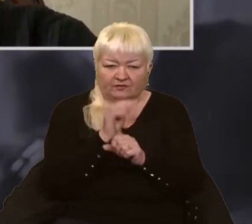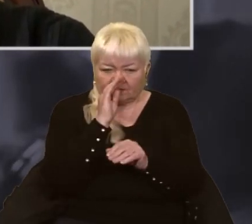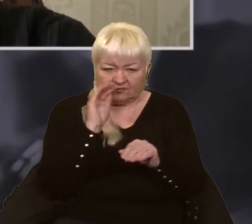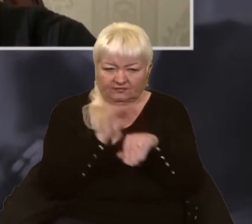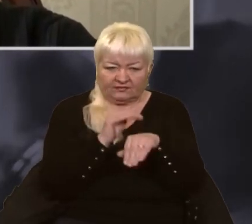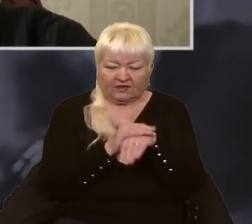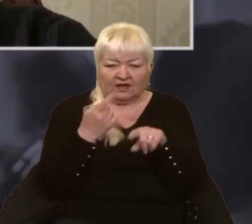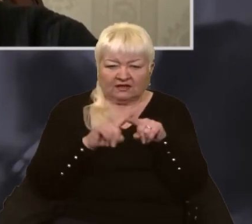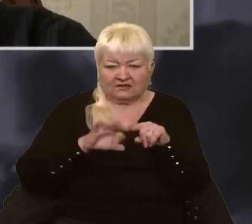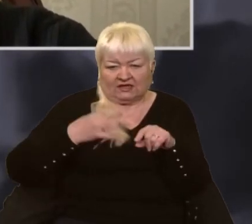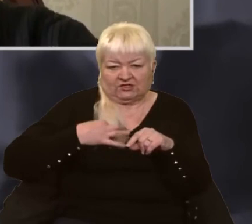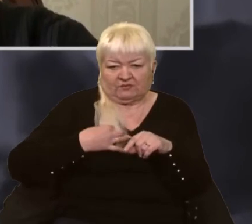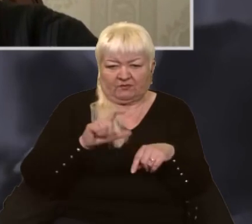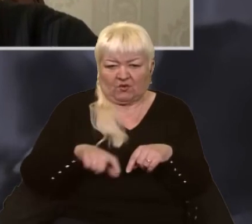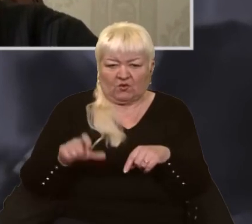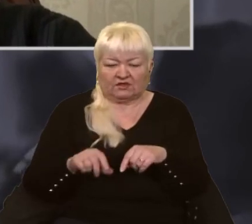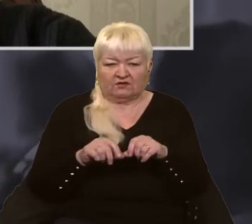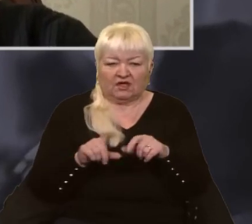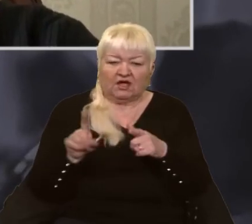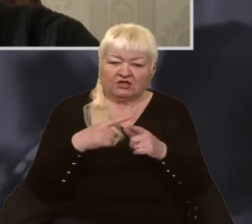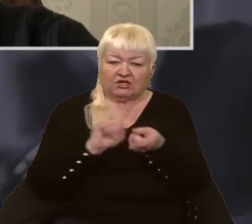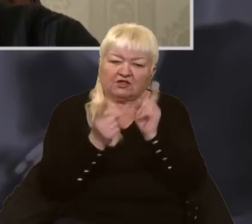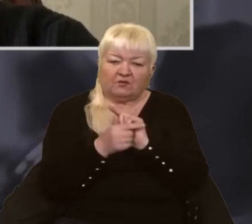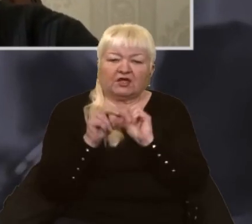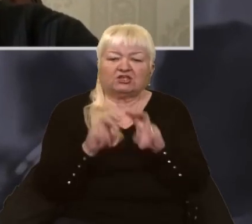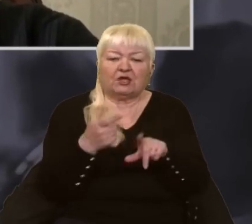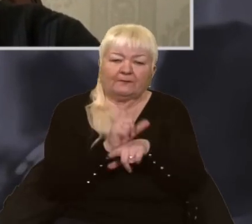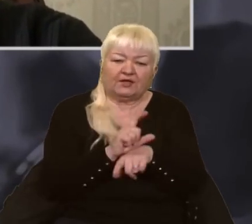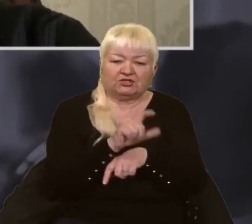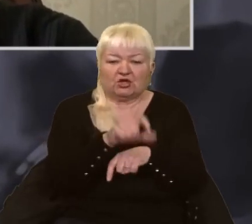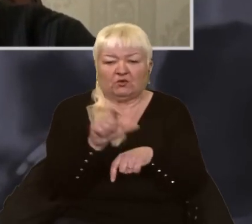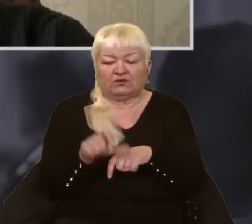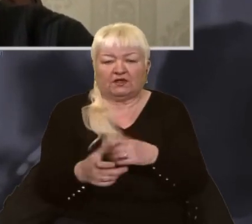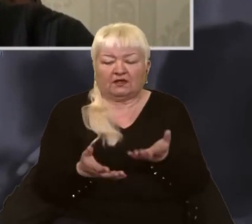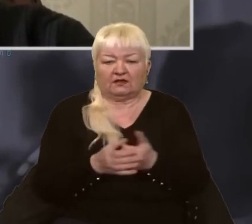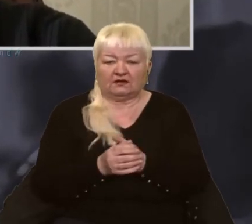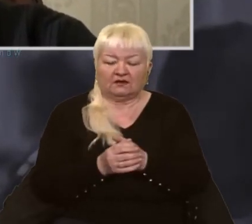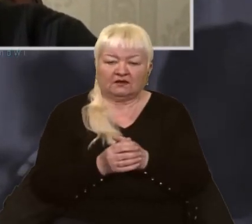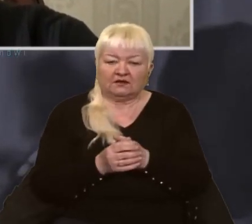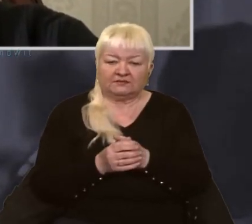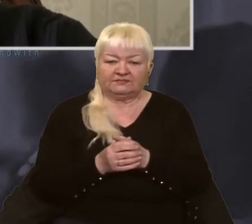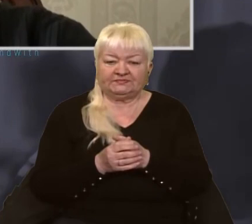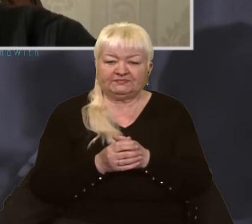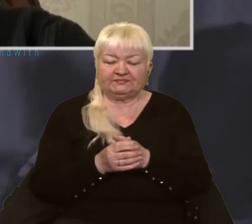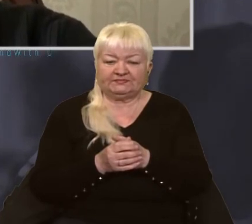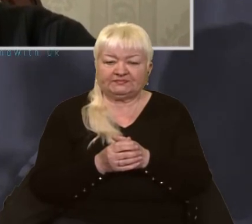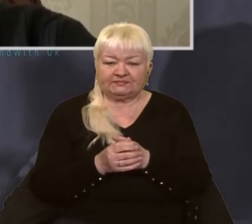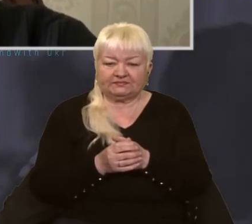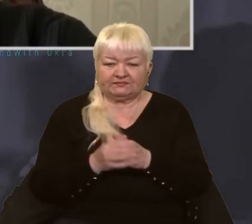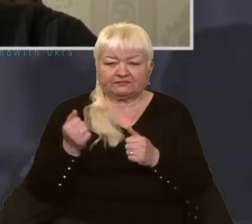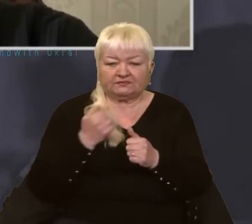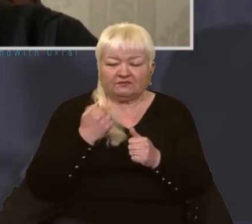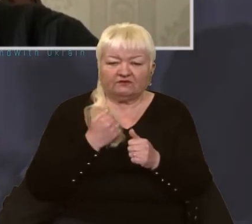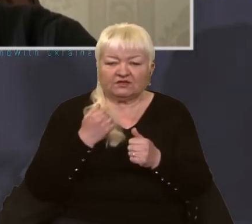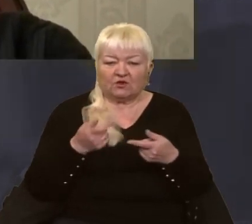цих ДРГ? Чим більше людей, тим більше, не знаю, з погляду один за одним. Військова